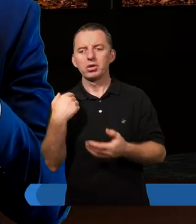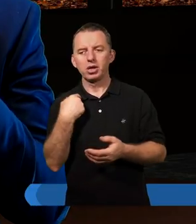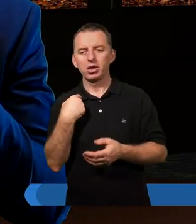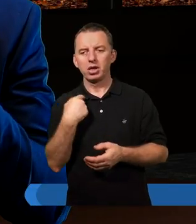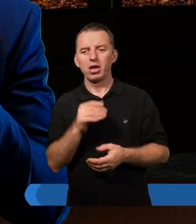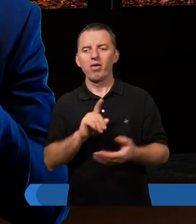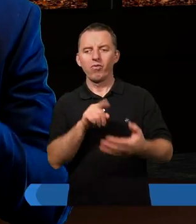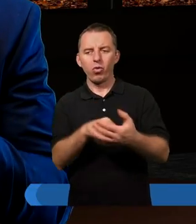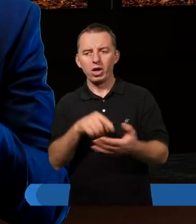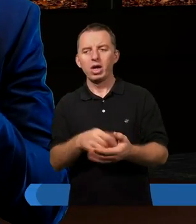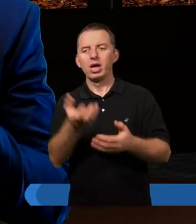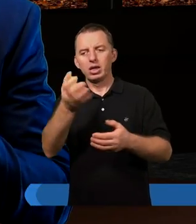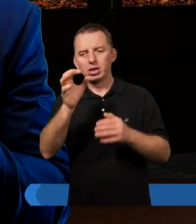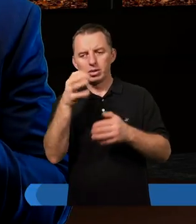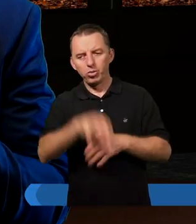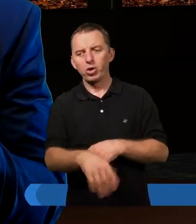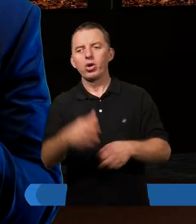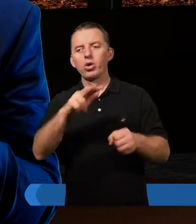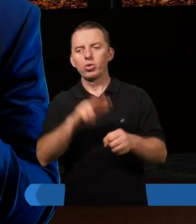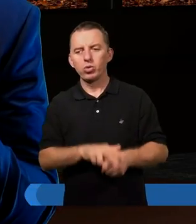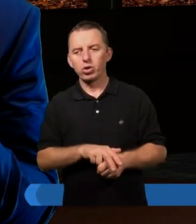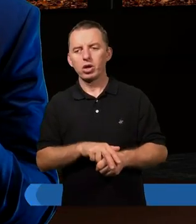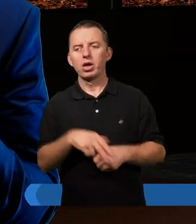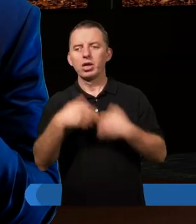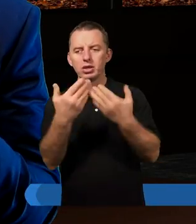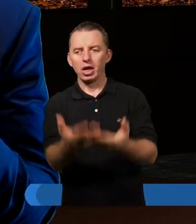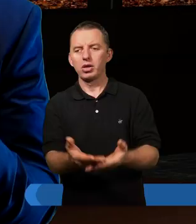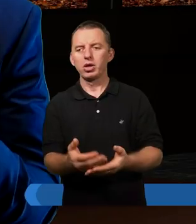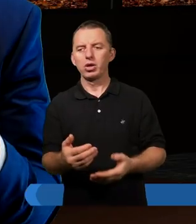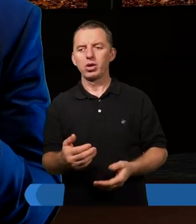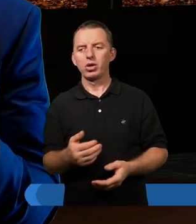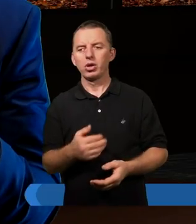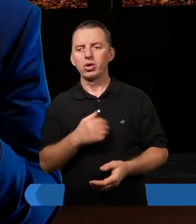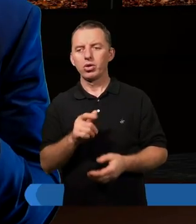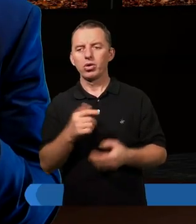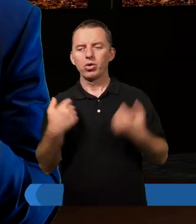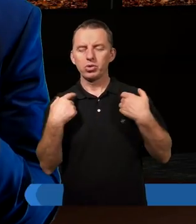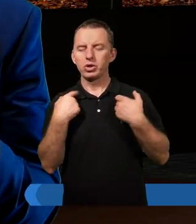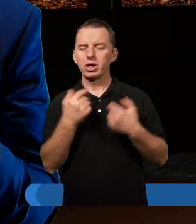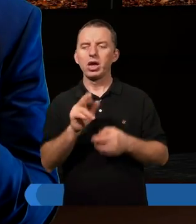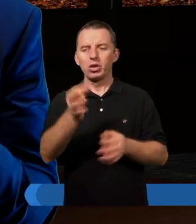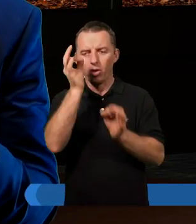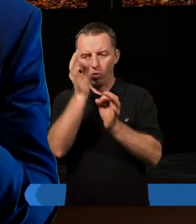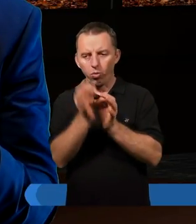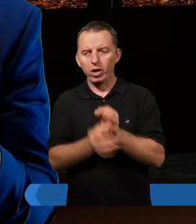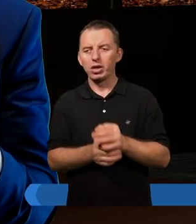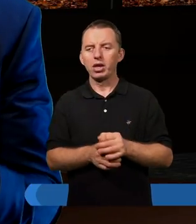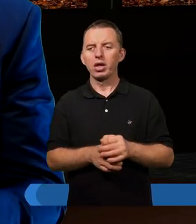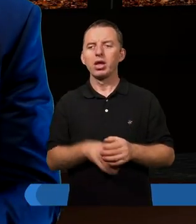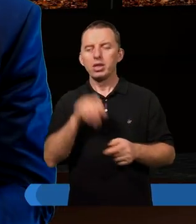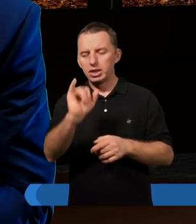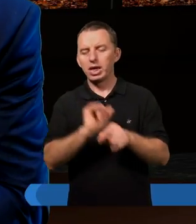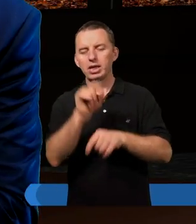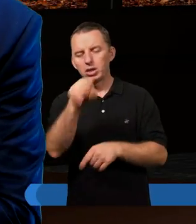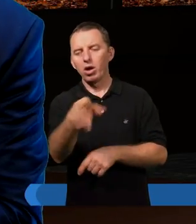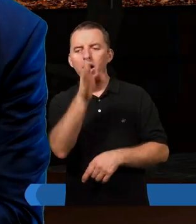właśnie dbanie o tych zborach wszystkich, bo dla niego to są jak oczko w głowie. To jest to, co dokładnie jest też jego misja,